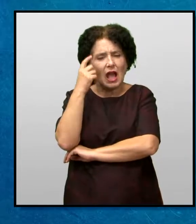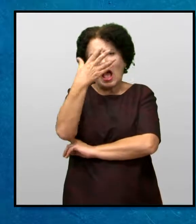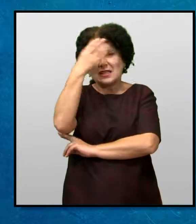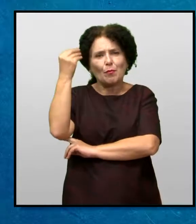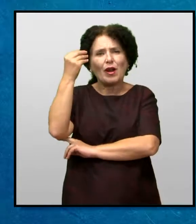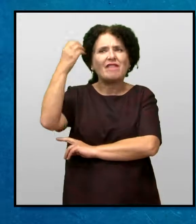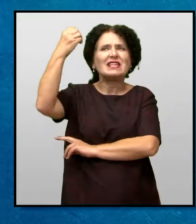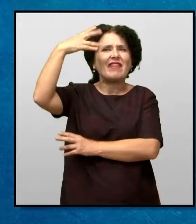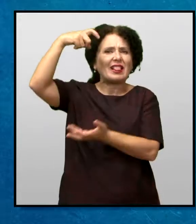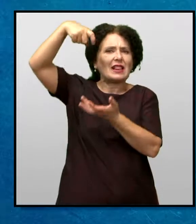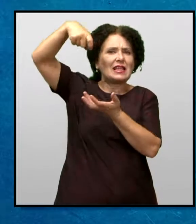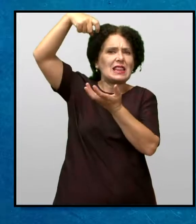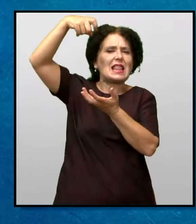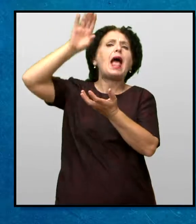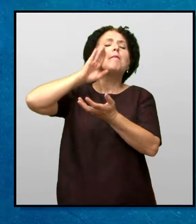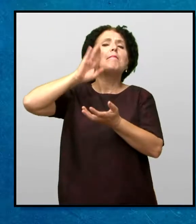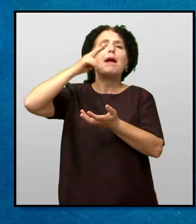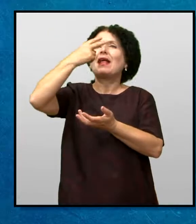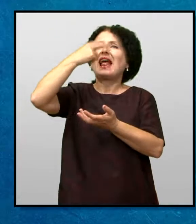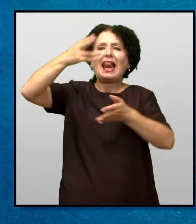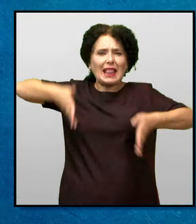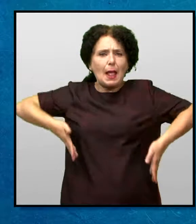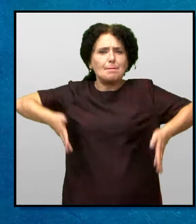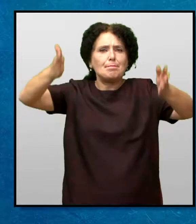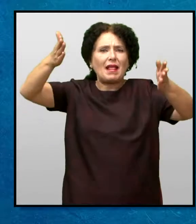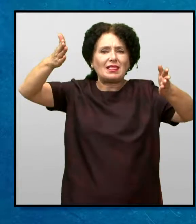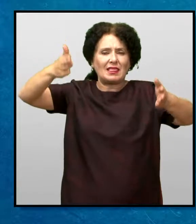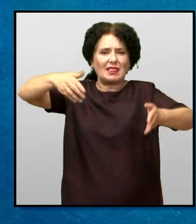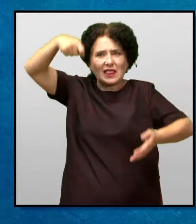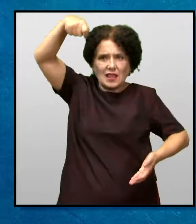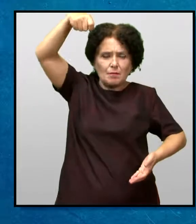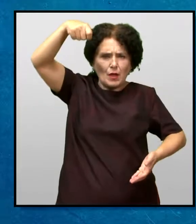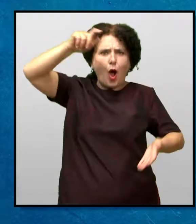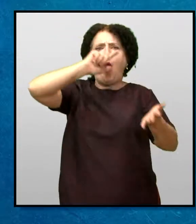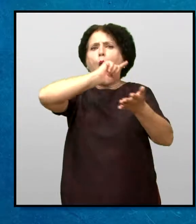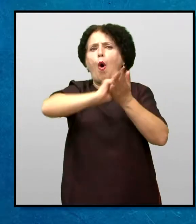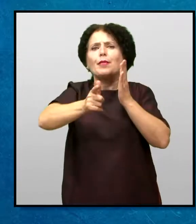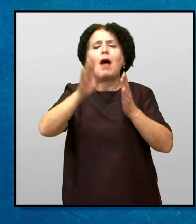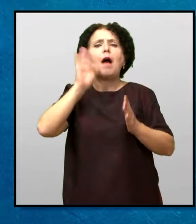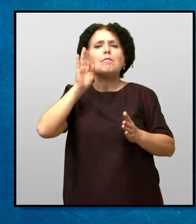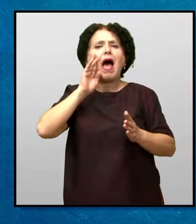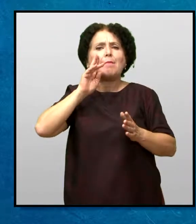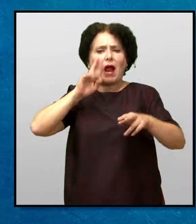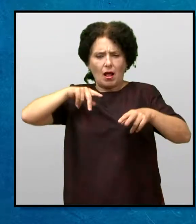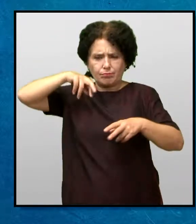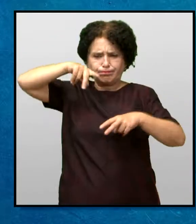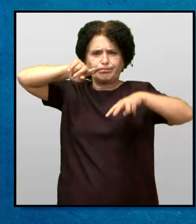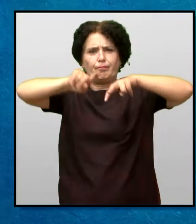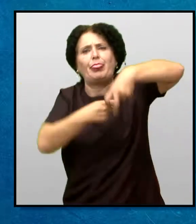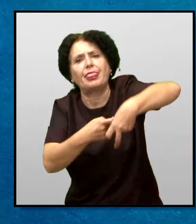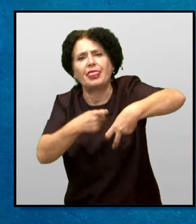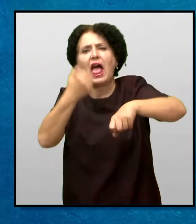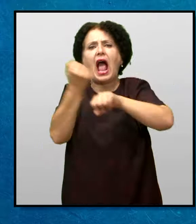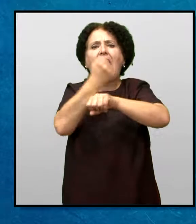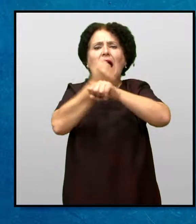заборави да го држи фенерот високо за мајка И да може да ја гледа патеката Одеднаш мајка ја се сопна на едан